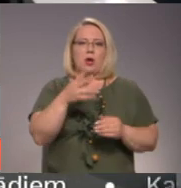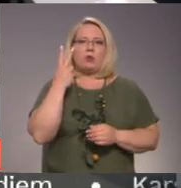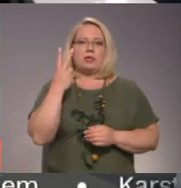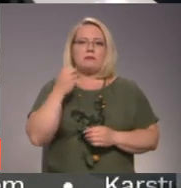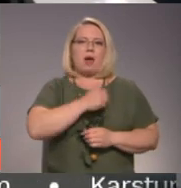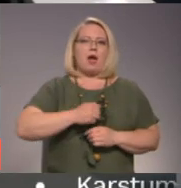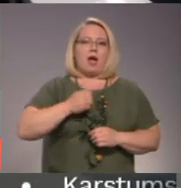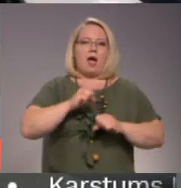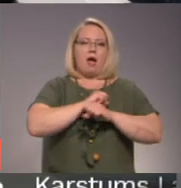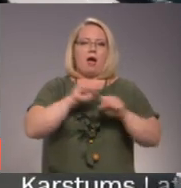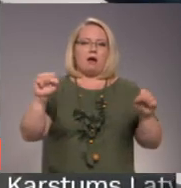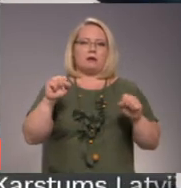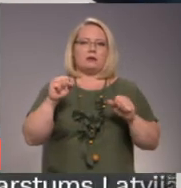agresīvu braukšanu. Pagājušajā. Pagājušajā. Pagājušajā.